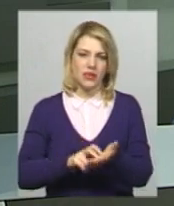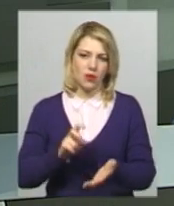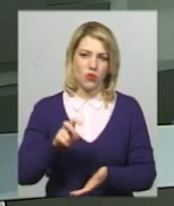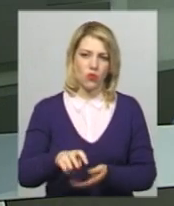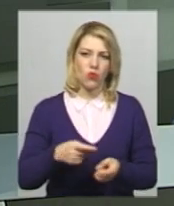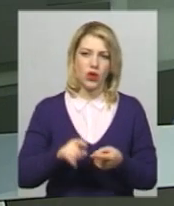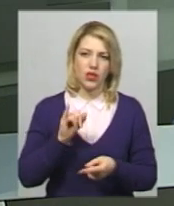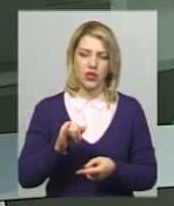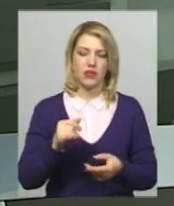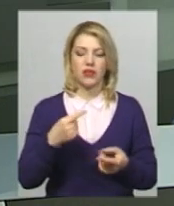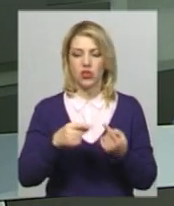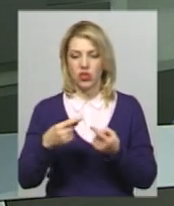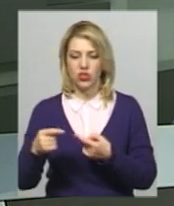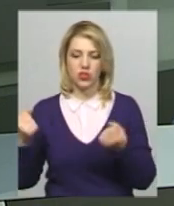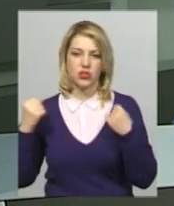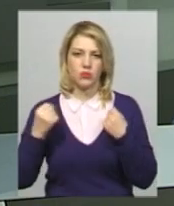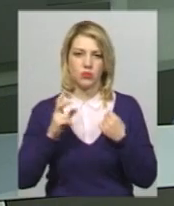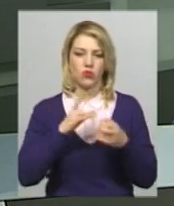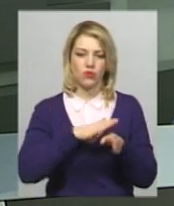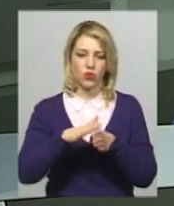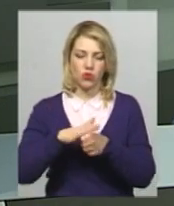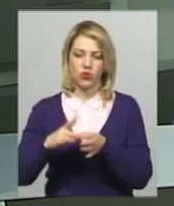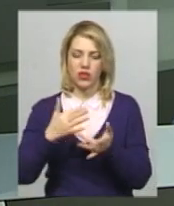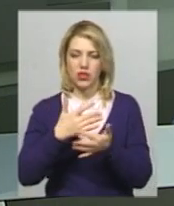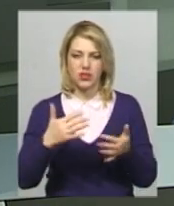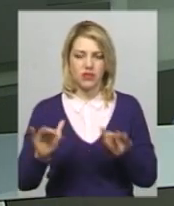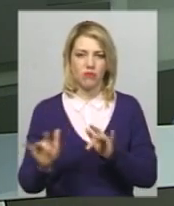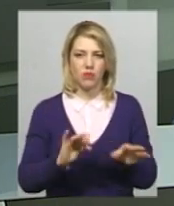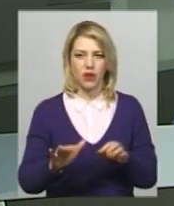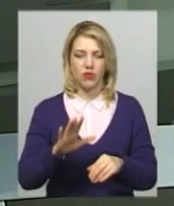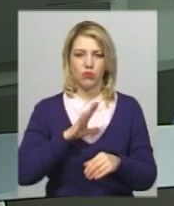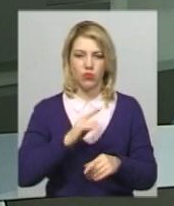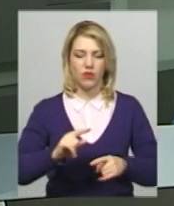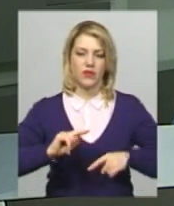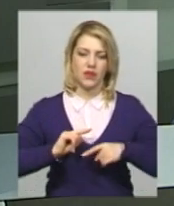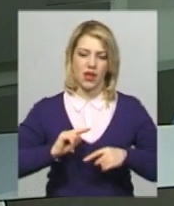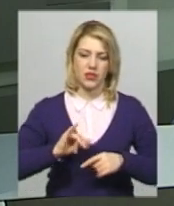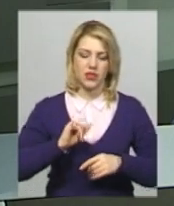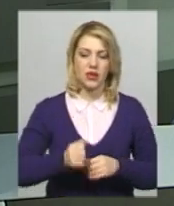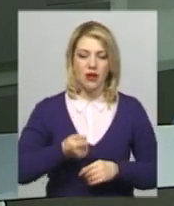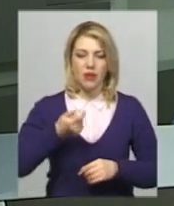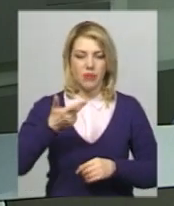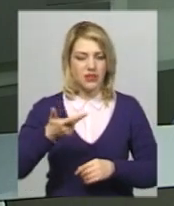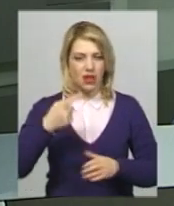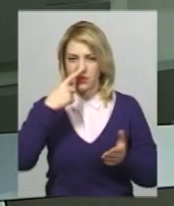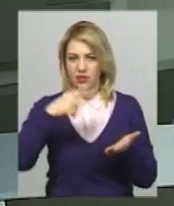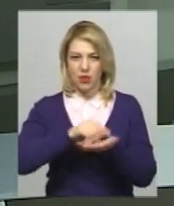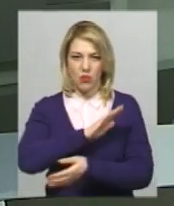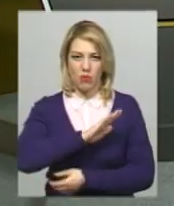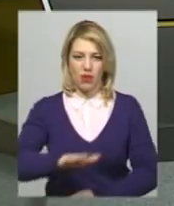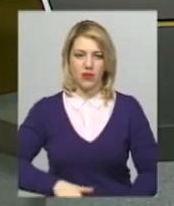спортсменів та спортсменок, які також виконували вправи на всіх спортивних снарядах, були фіналісти, та в призери вони не вийшли.